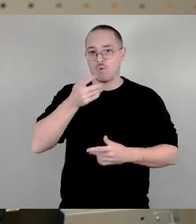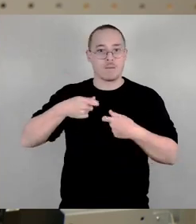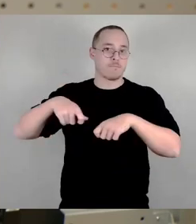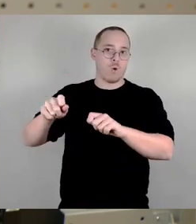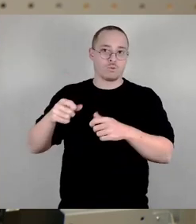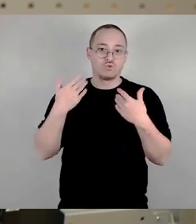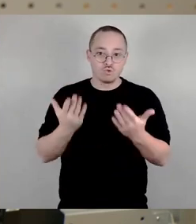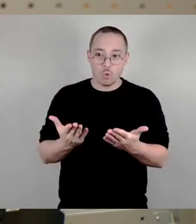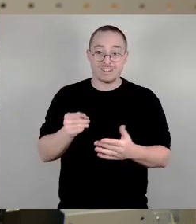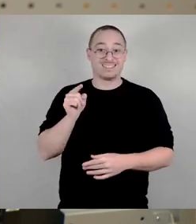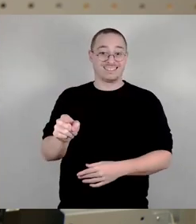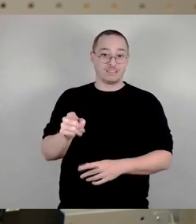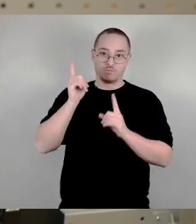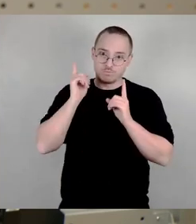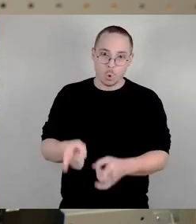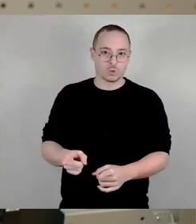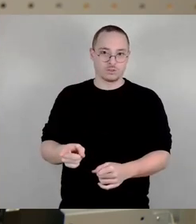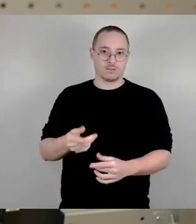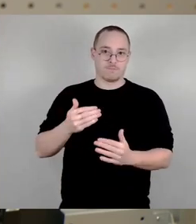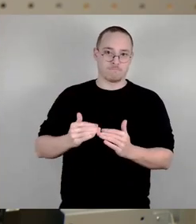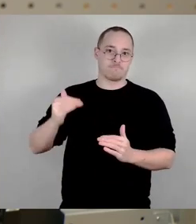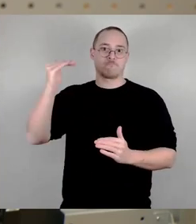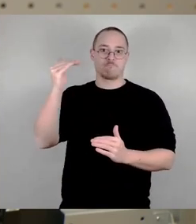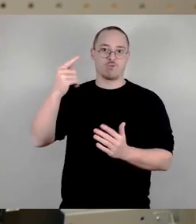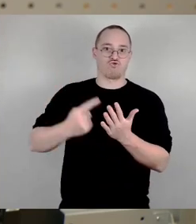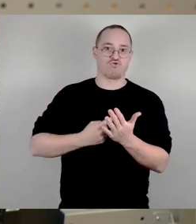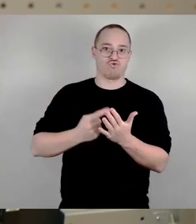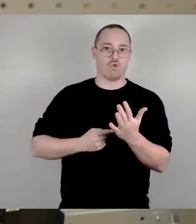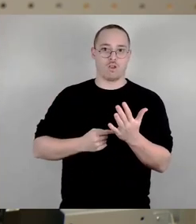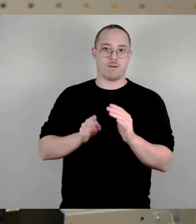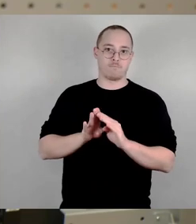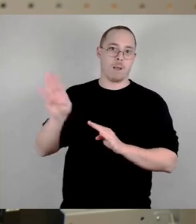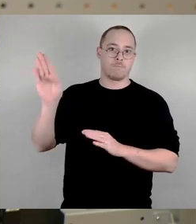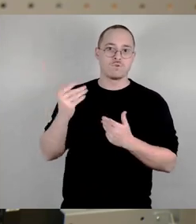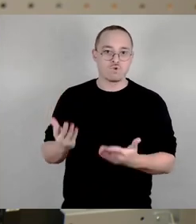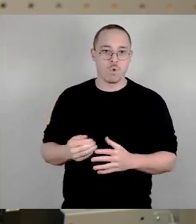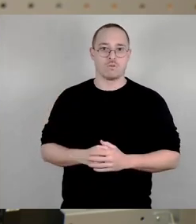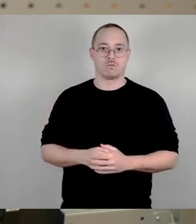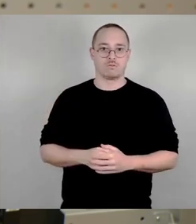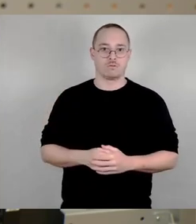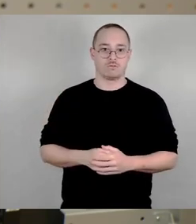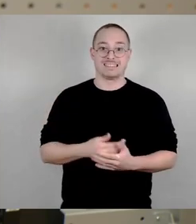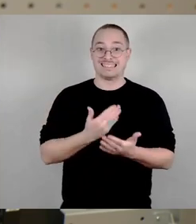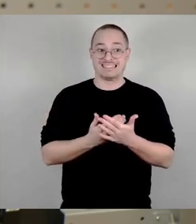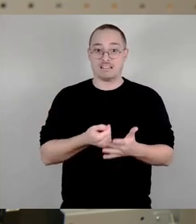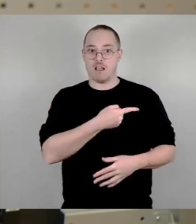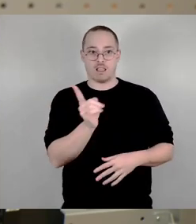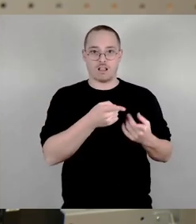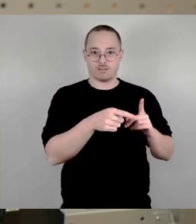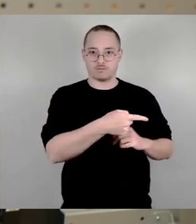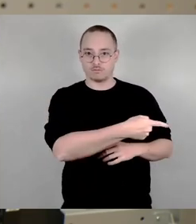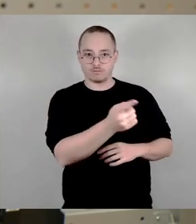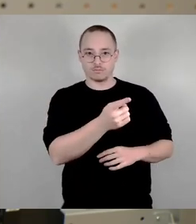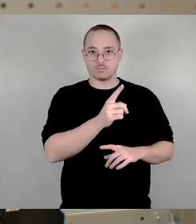Ideologie ist, die Sie sozusagen ablehnen, dann ist das das, was ich ja immer schon sage. Die AfD tut so,